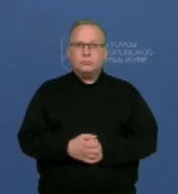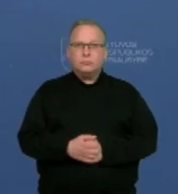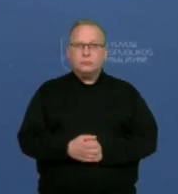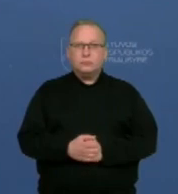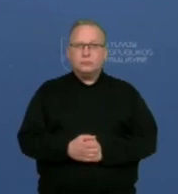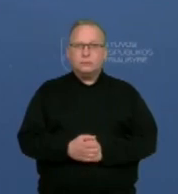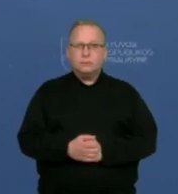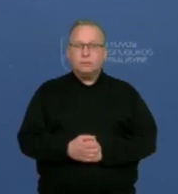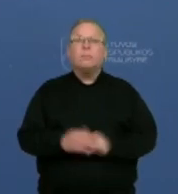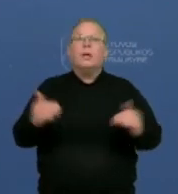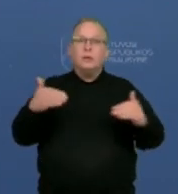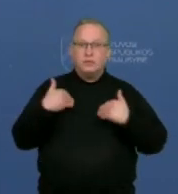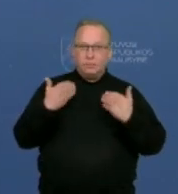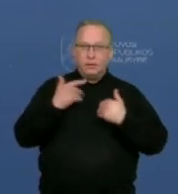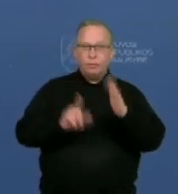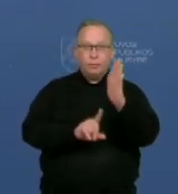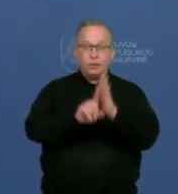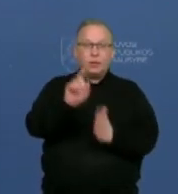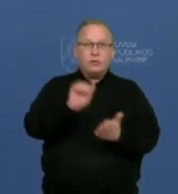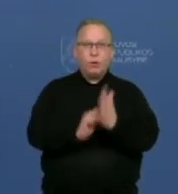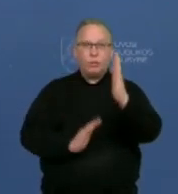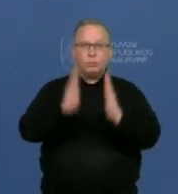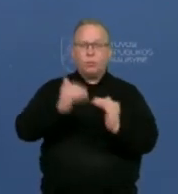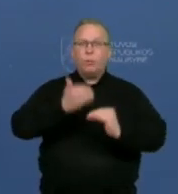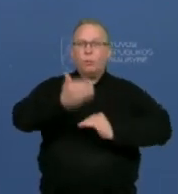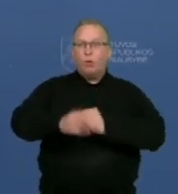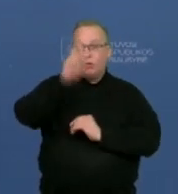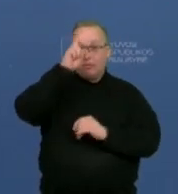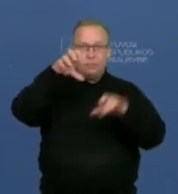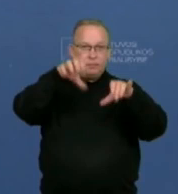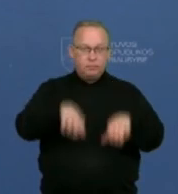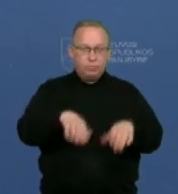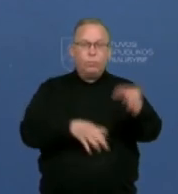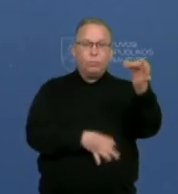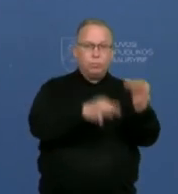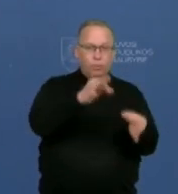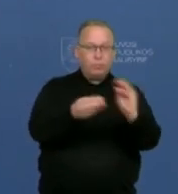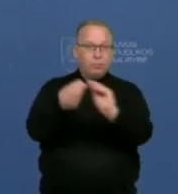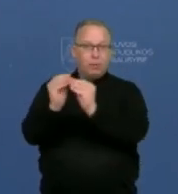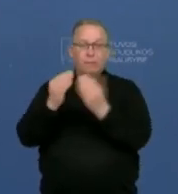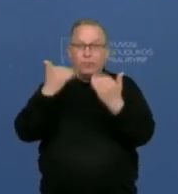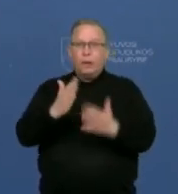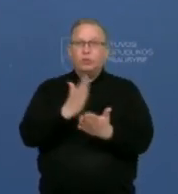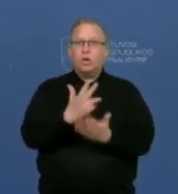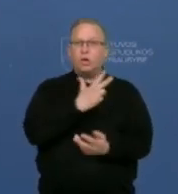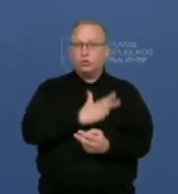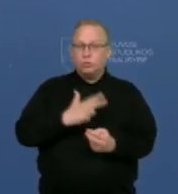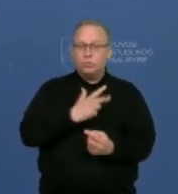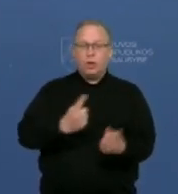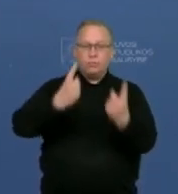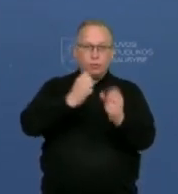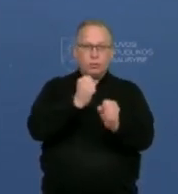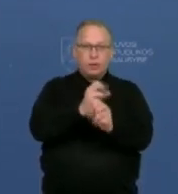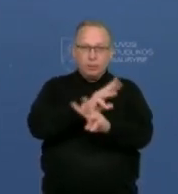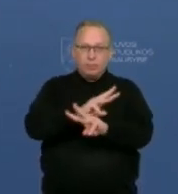Labadiena, pradėsime spaudos konferenciją po vyriausybės posėdžio ir pasitarimo. Ir pas mus yra socialinės apsaugosiant darbo